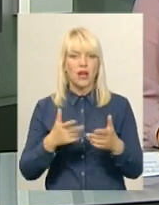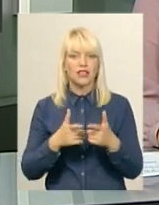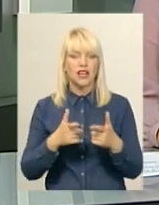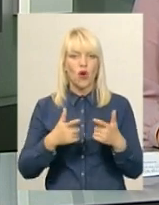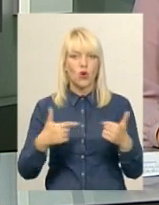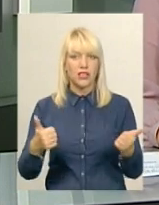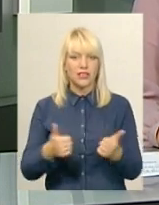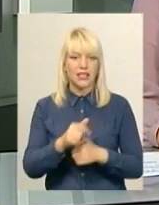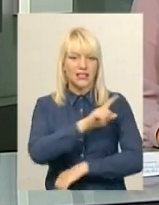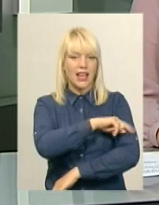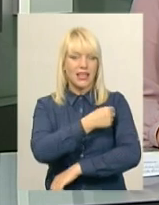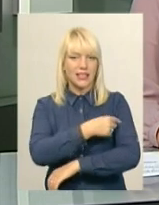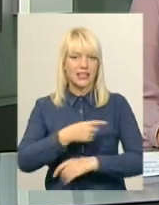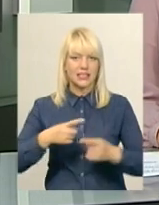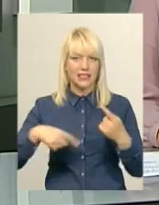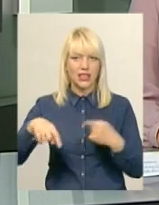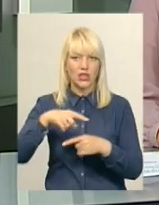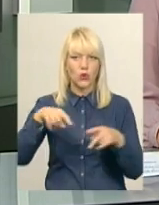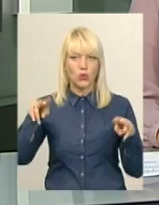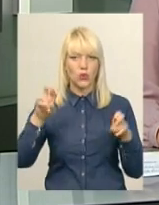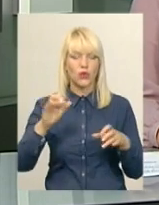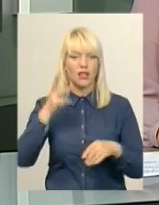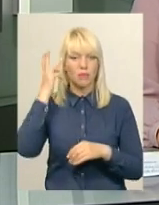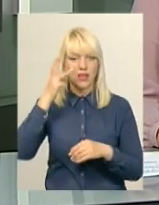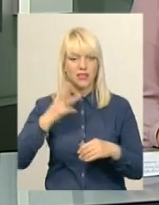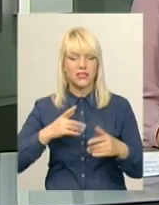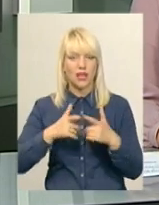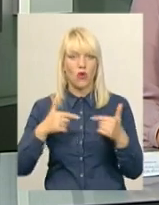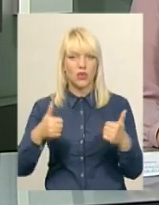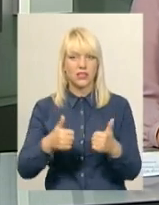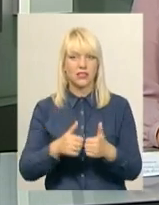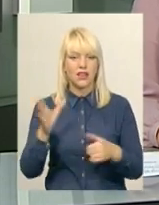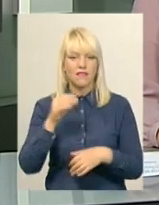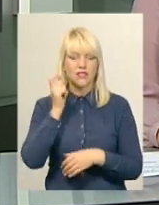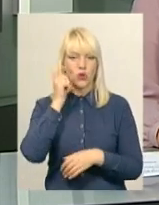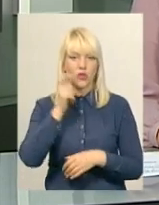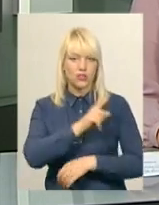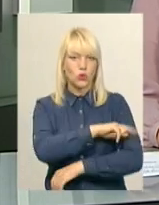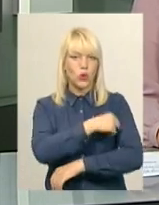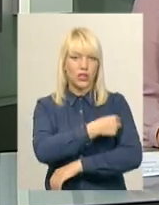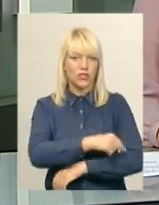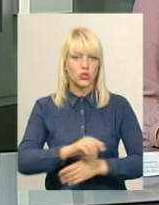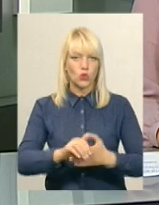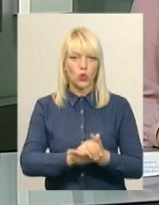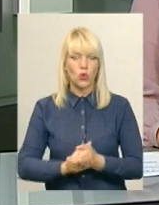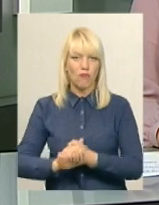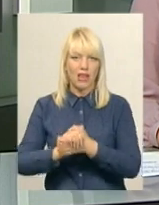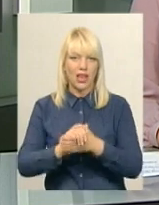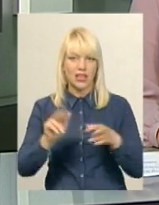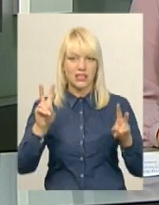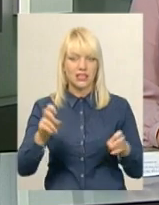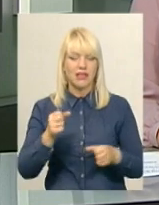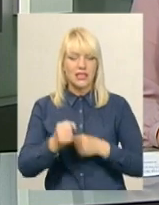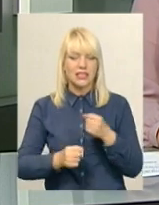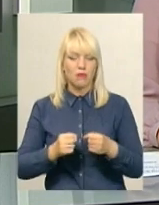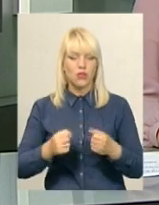клуб» імені Степана Руданського та Хмельницька краєва організація Всеукраїнського лікарського товариства. Забіг «Здоровий лікар – Здорова